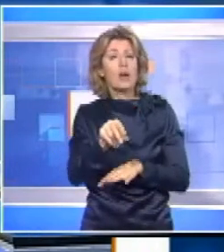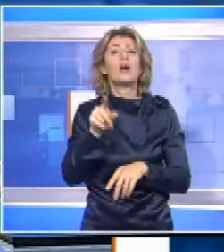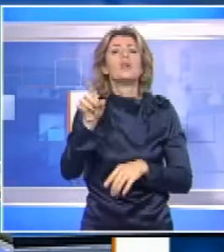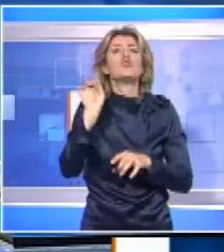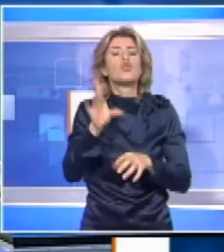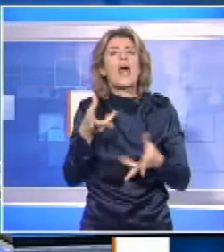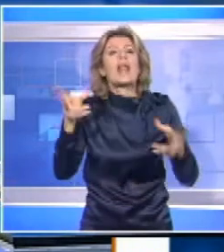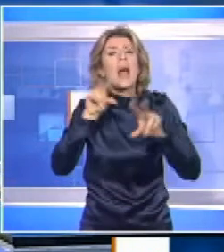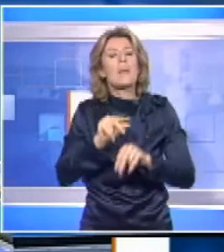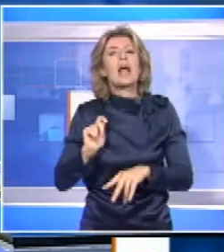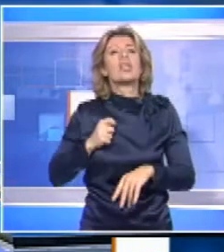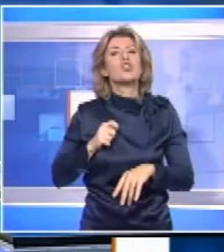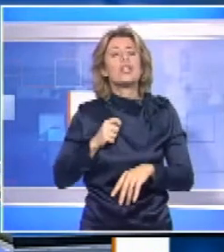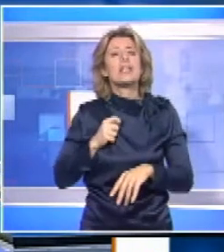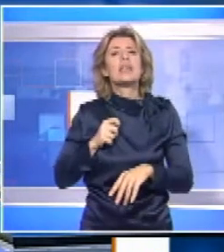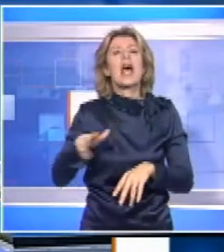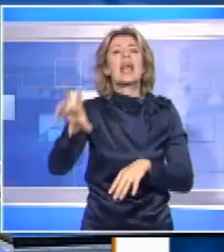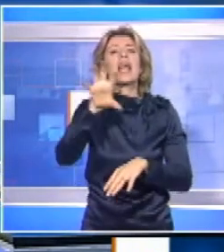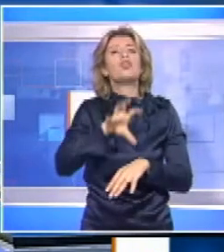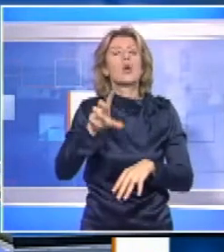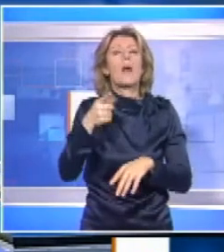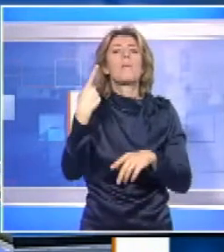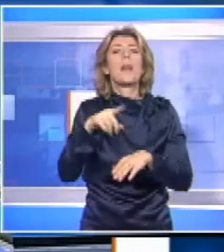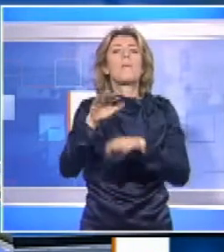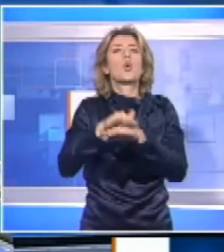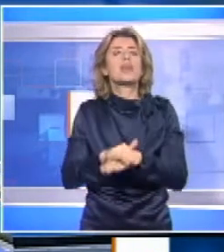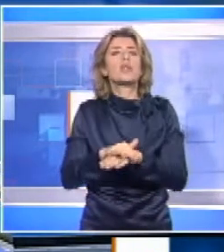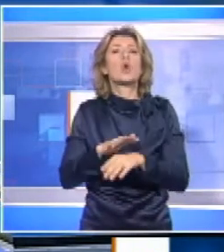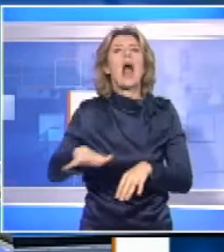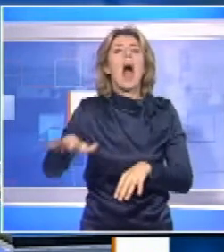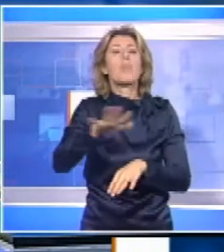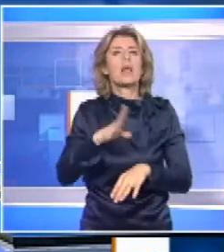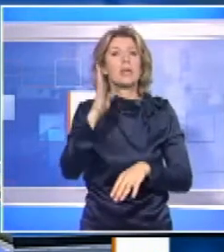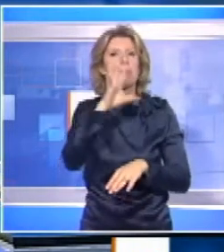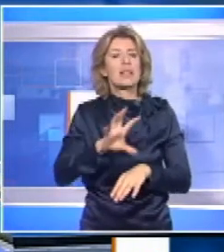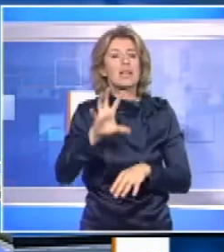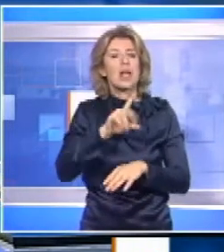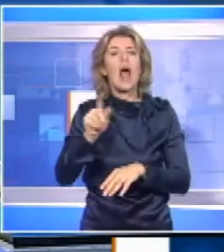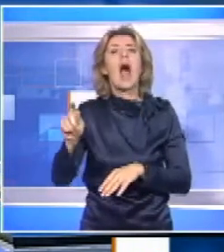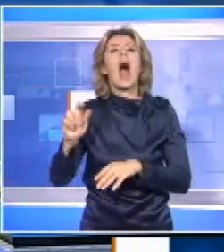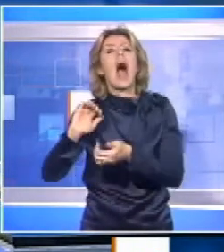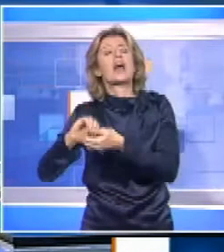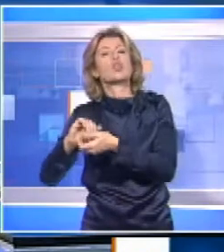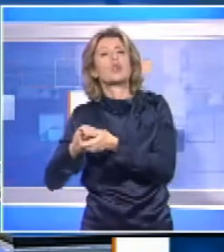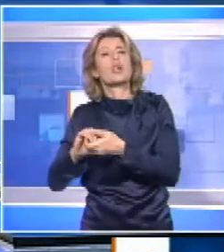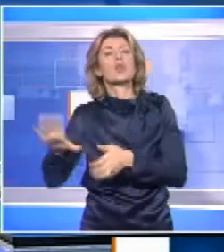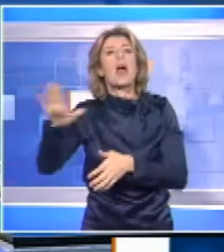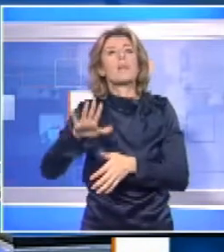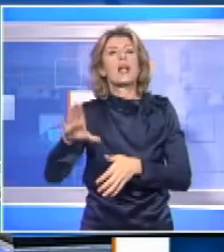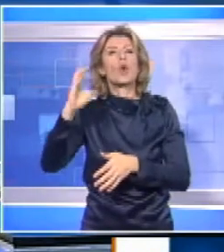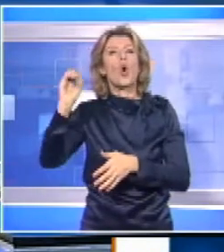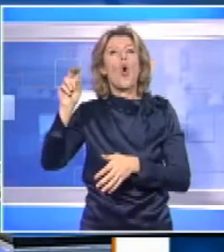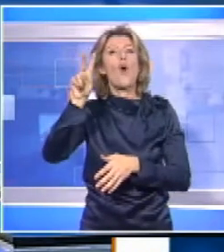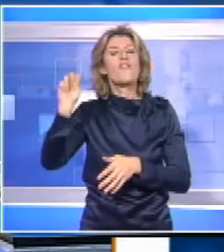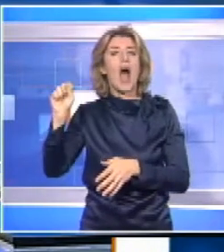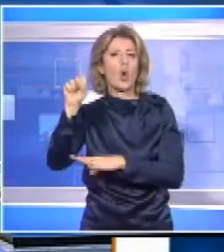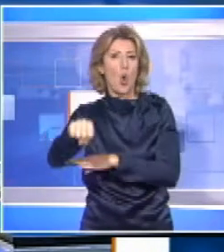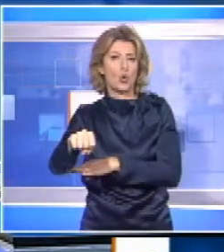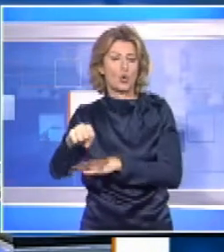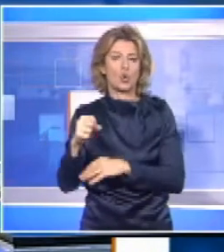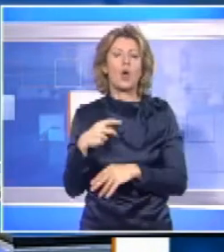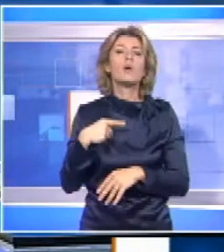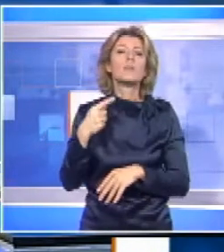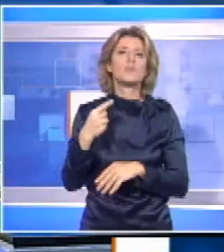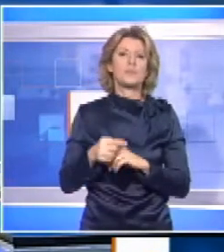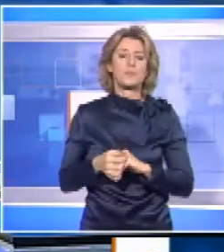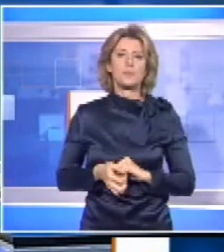dell'Agenzia regionale per la protezione dell'ambiente della Basilicata all'associazione ambientalista Cova Contro. Sentiamo con quali